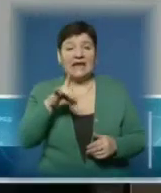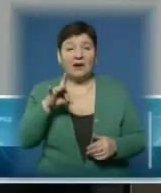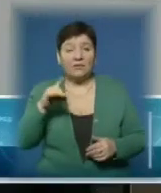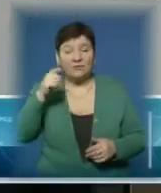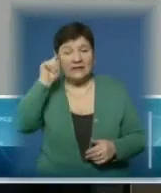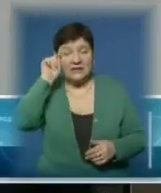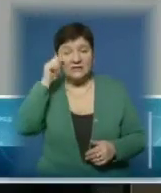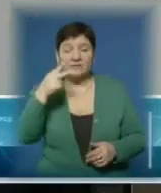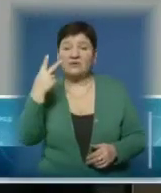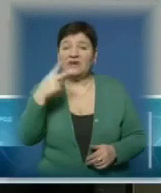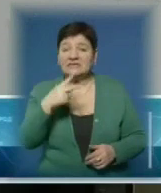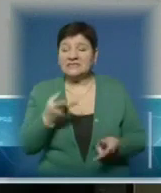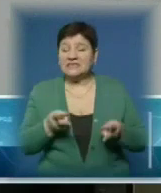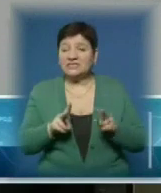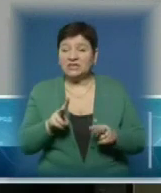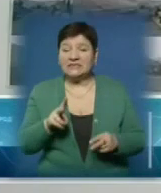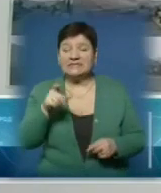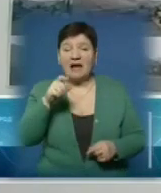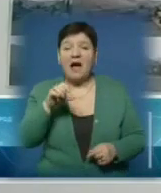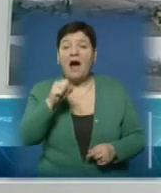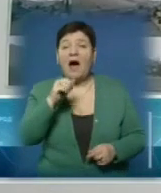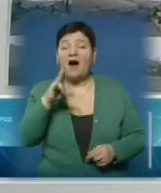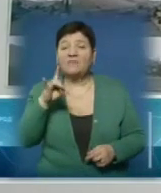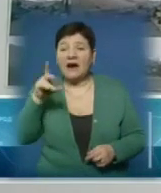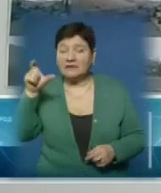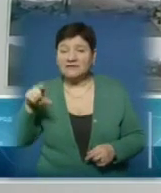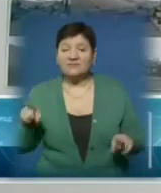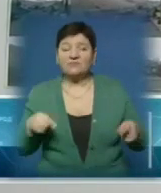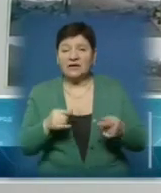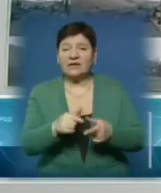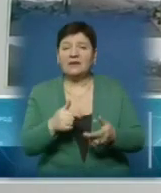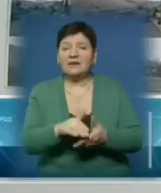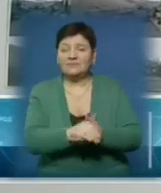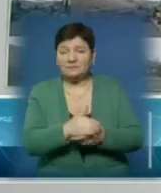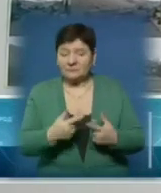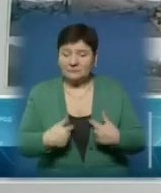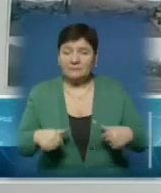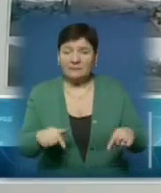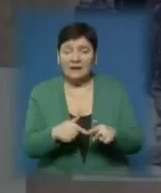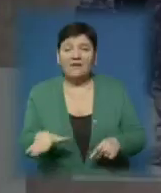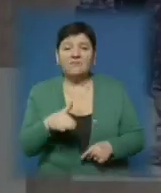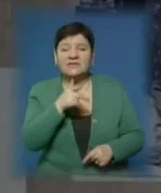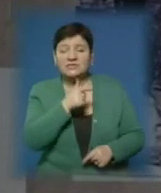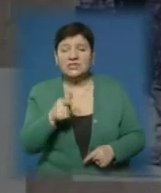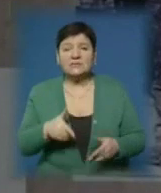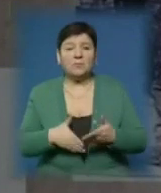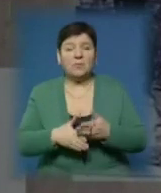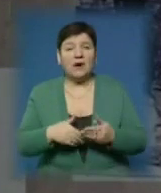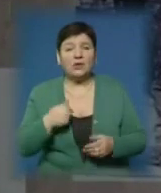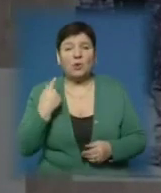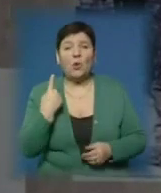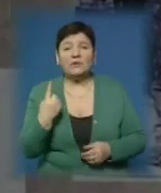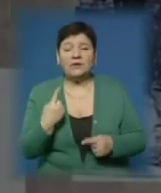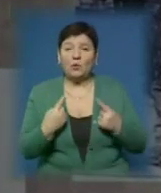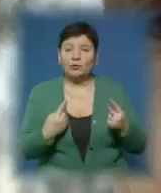залишилося 20 афганців. Вони мають свою місцеву організацію, створили музей пам'яті Афганістану. Весь цей час допомагають один одному